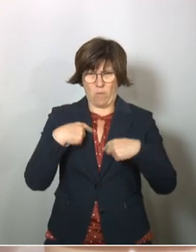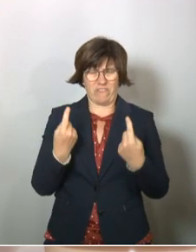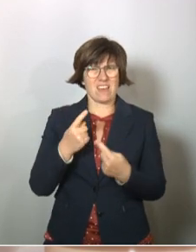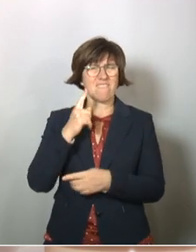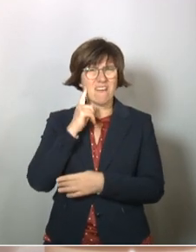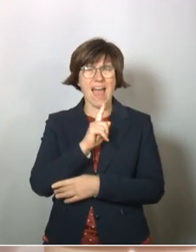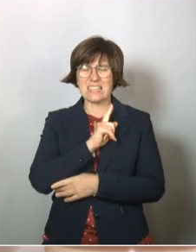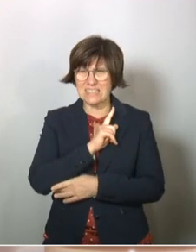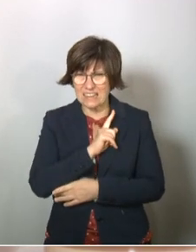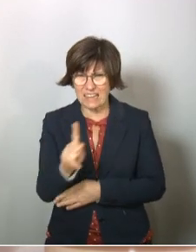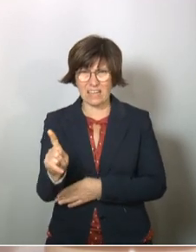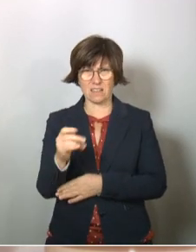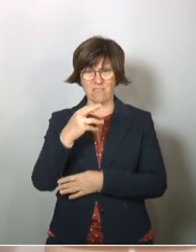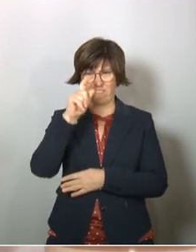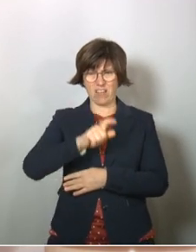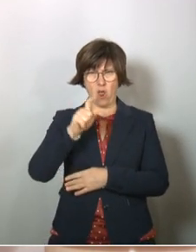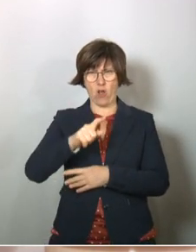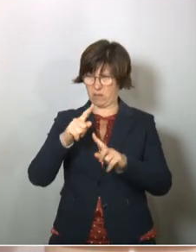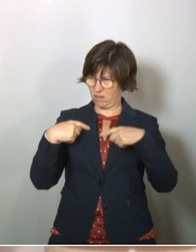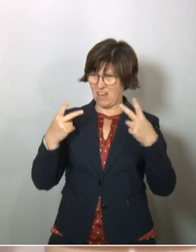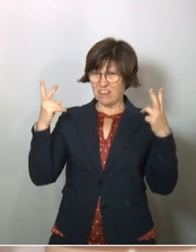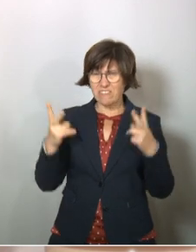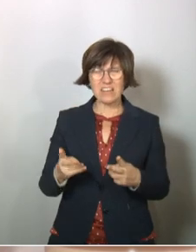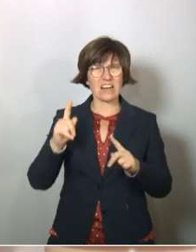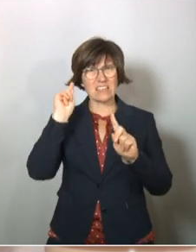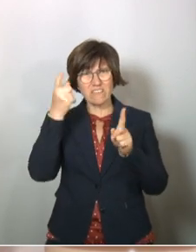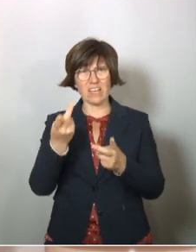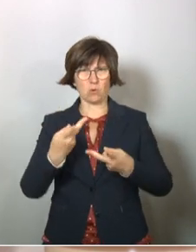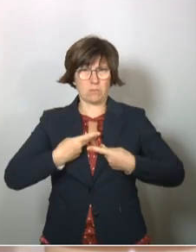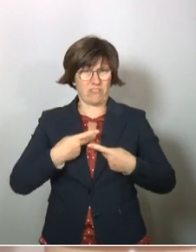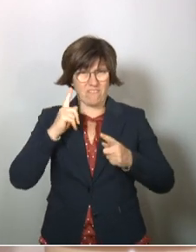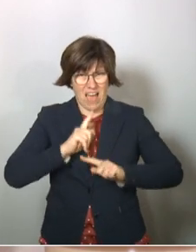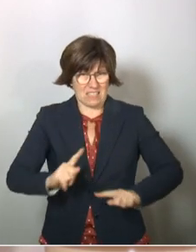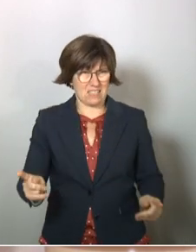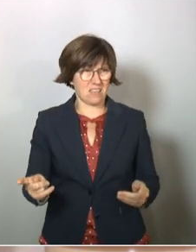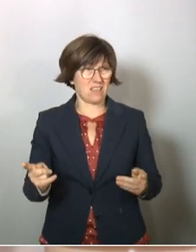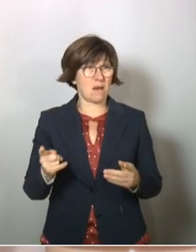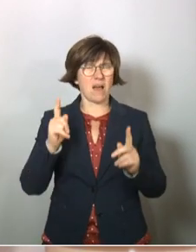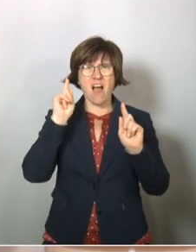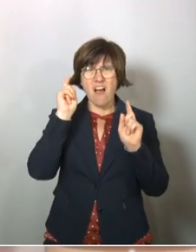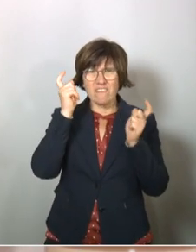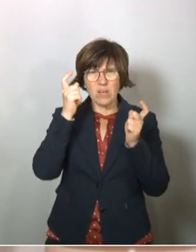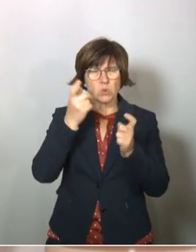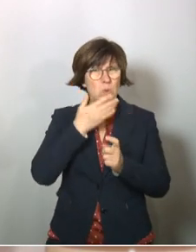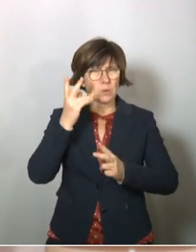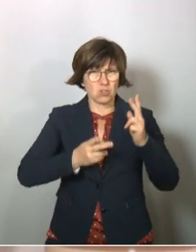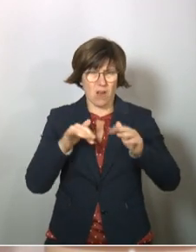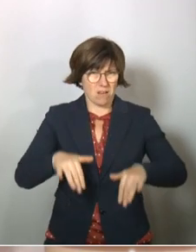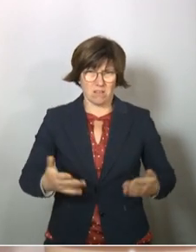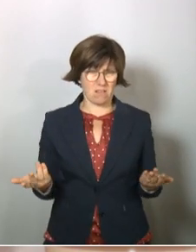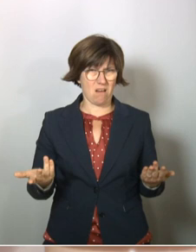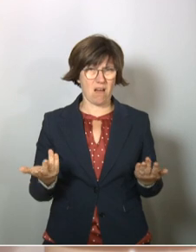nicht wissen, wie viele Leute von uns tatsächlich das Virus in sich tragen, ohne dass das Virus uns irgendwelchen Schaden zufügt.